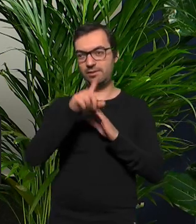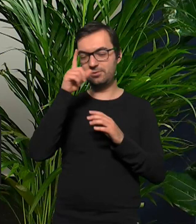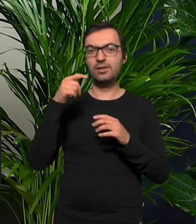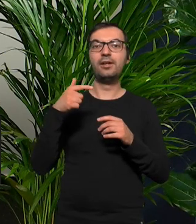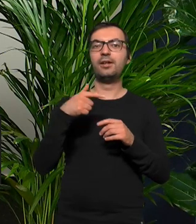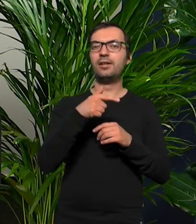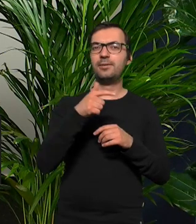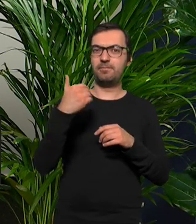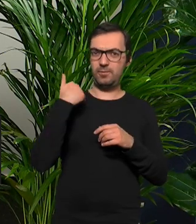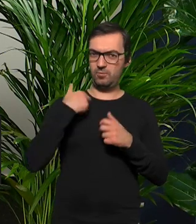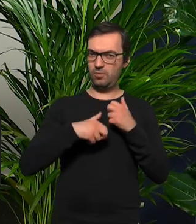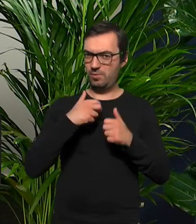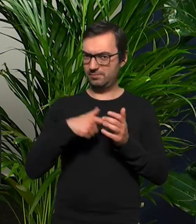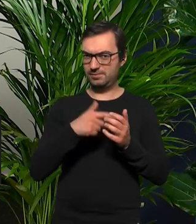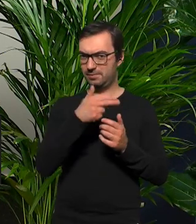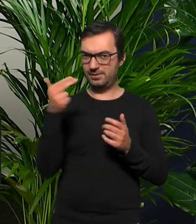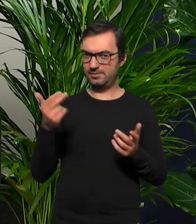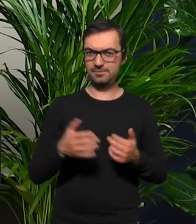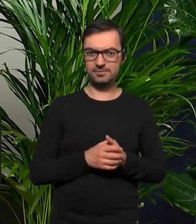Ty miałeś z mi kiedykolwiek kłopot?